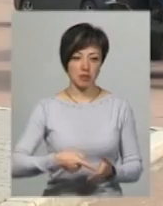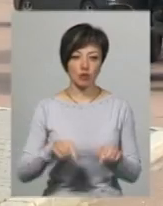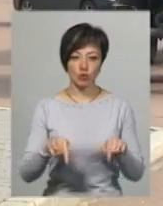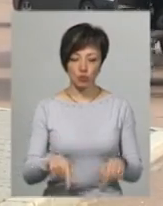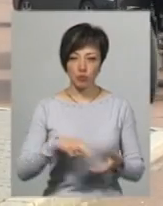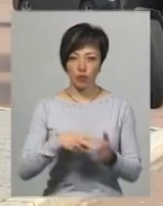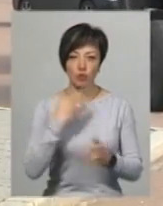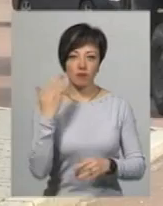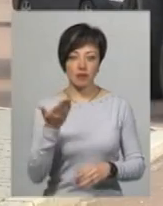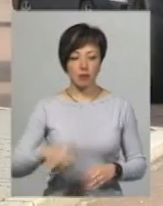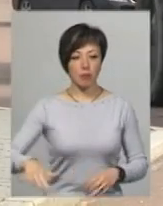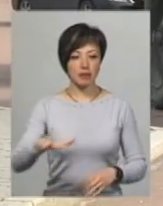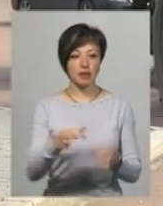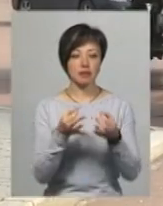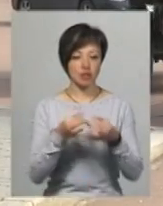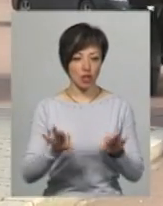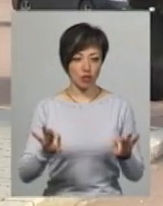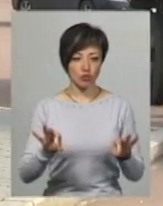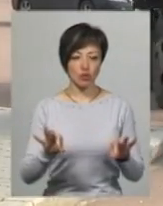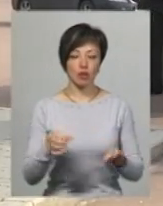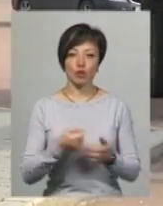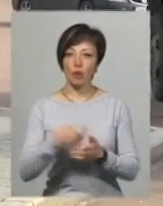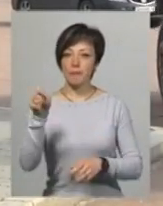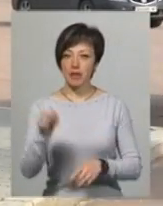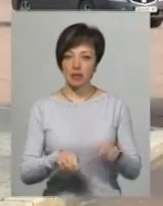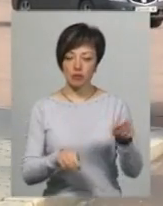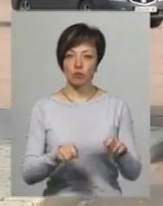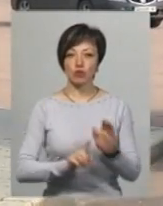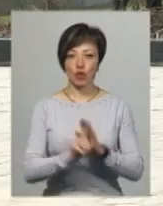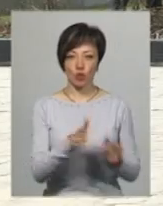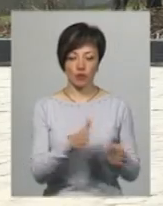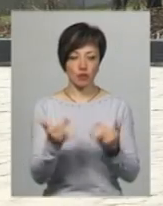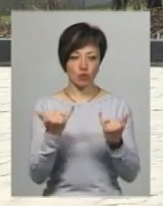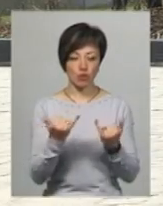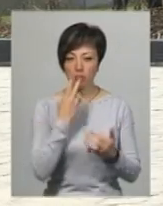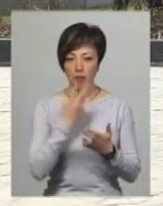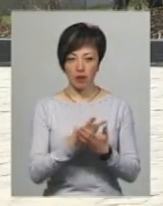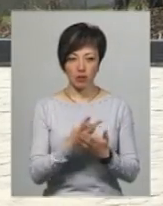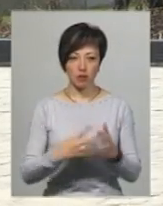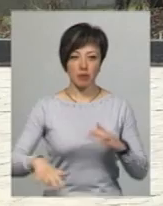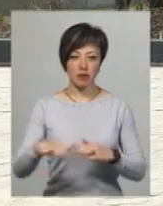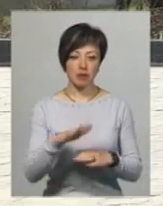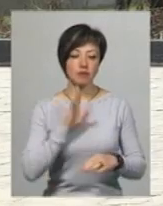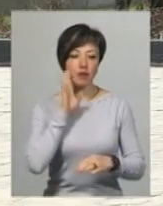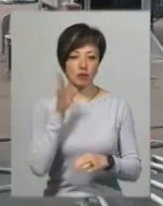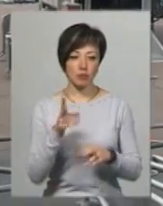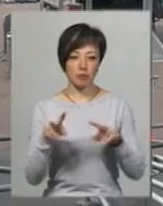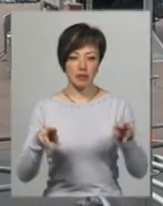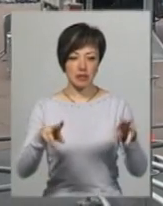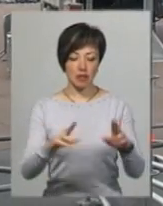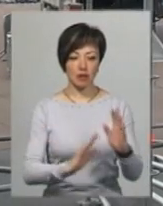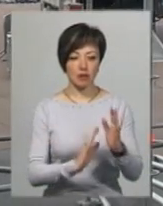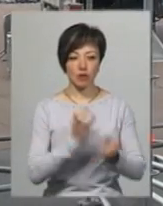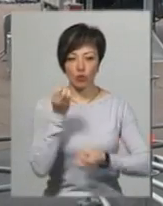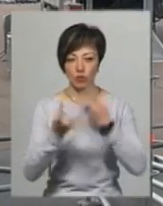Тут він планує виступити на Майдані Незалежності, де до його приїзду почали готуватися сьогодні. Зараз ви бачите, як на Майдані відранку підрізали коші